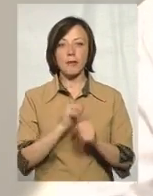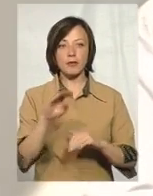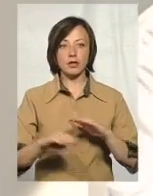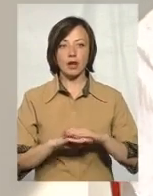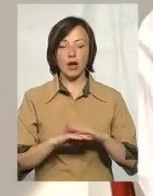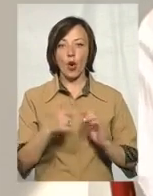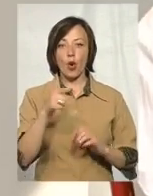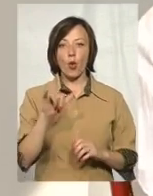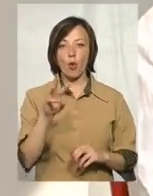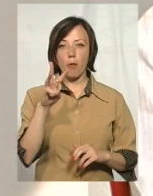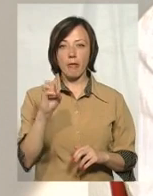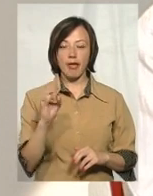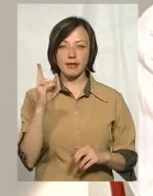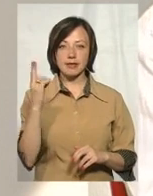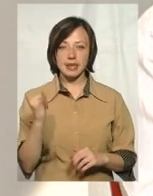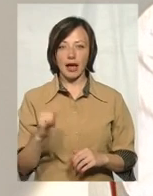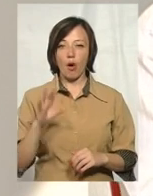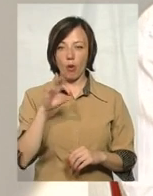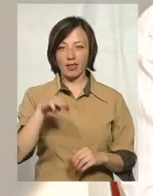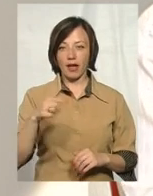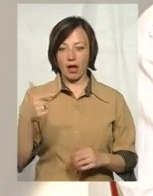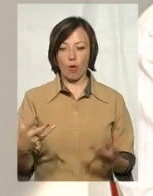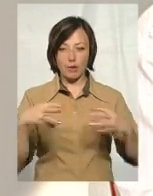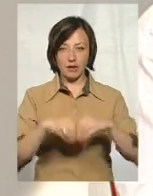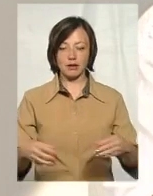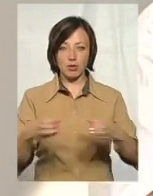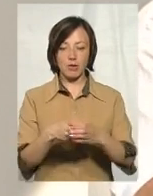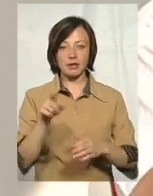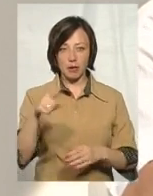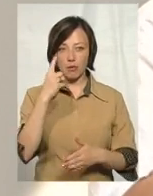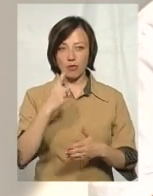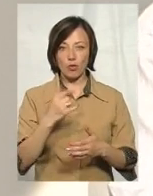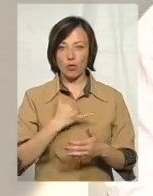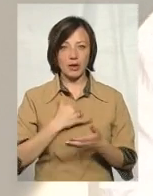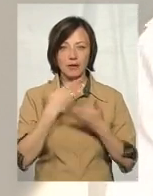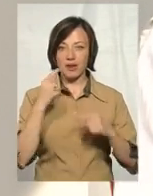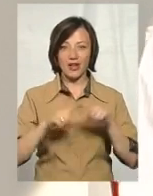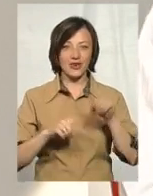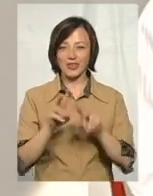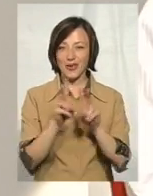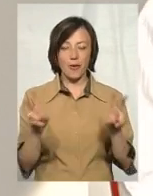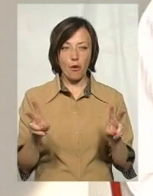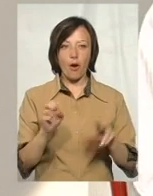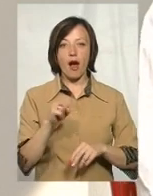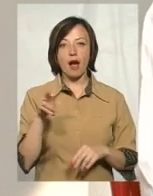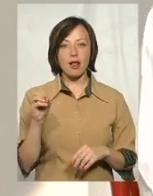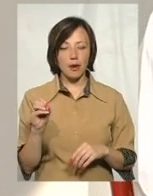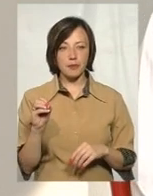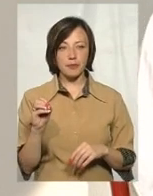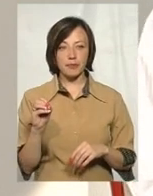Гоменецька, реальна об'єднана громада. Там, повірте, в мене немає ні родичів, нікого. Але